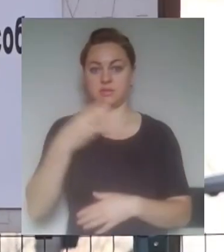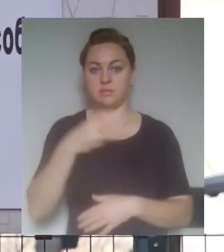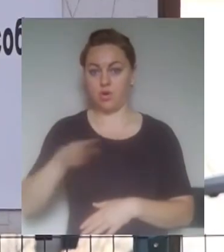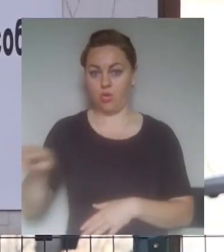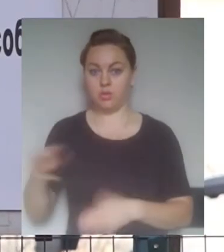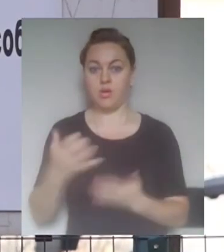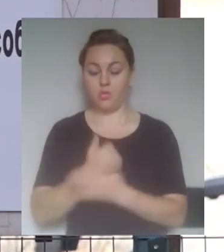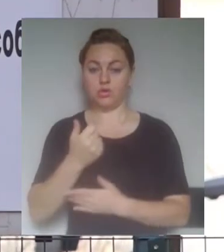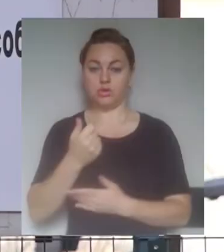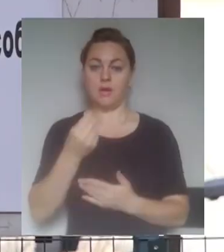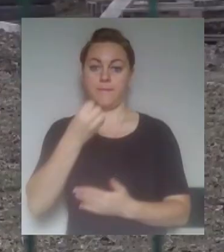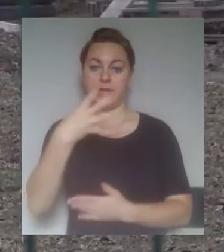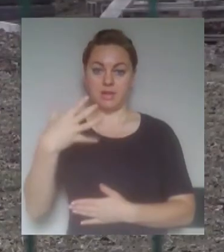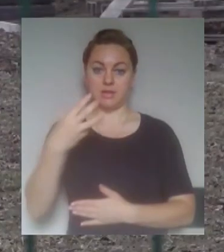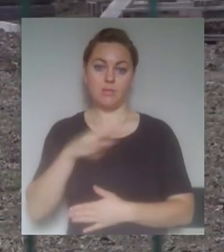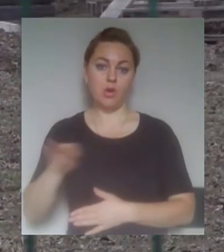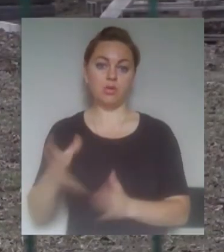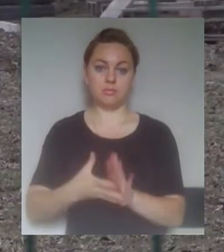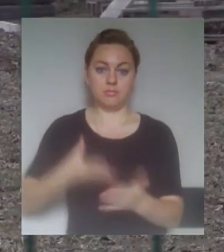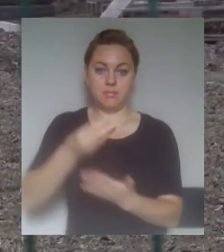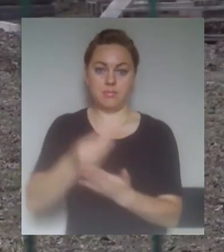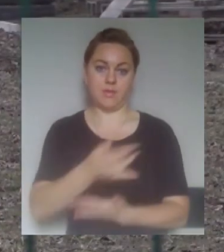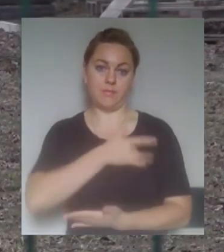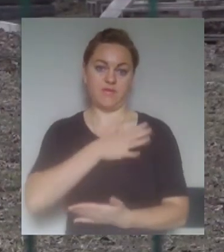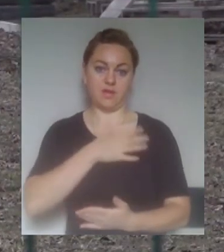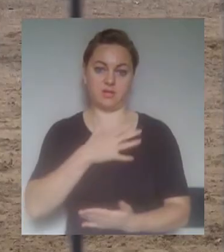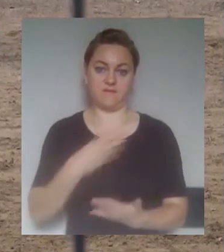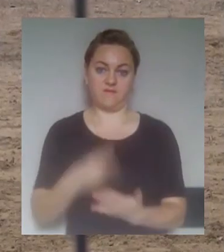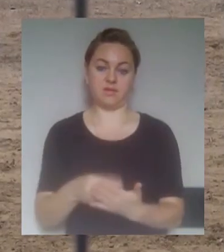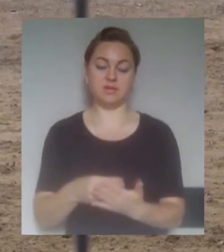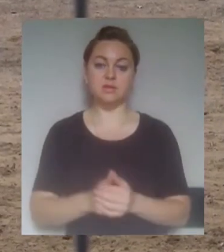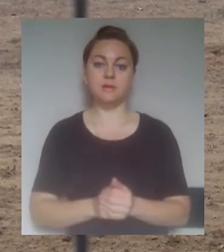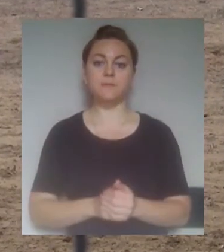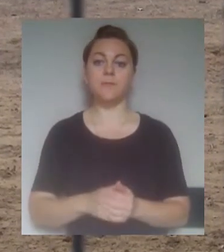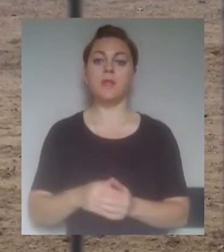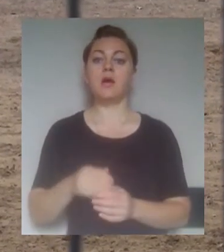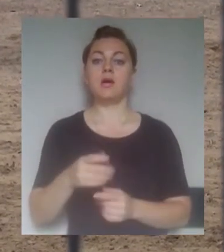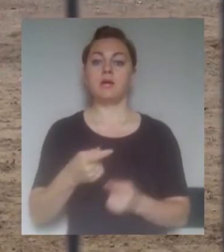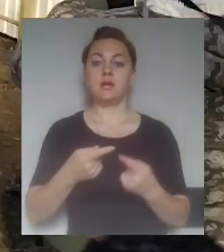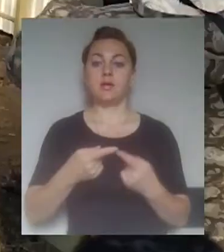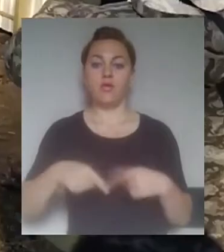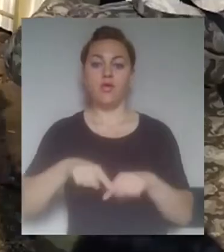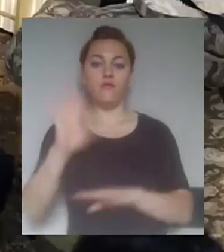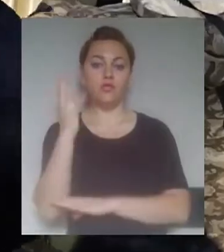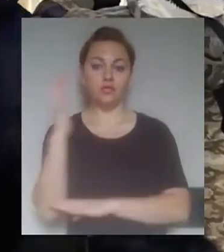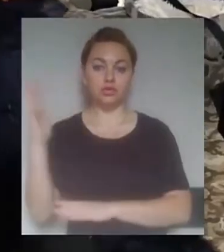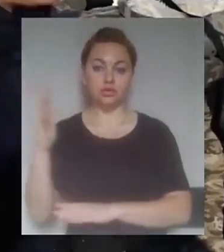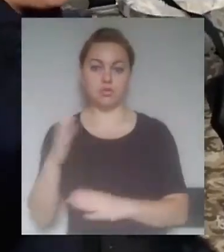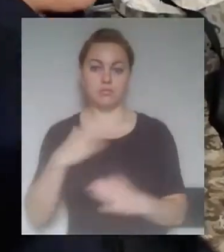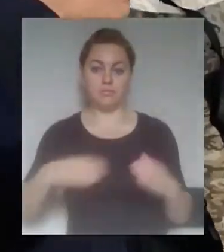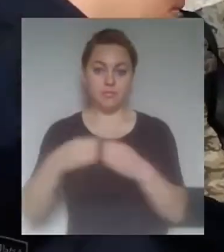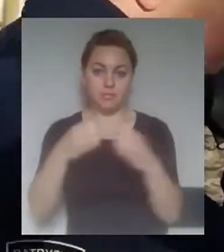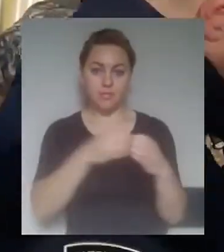покритий приватний інвестор. 25 грудня 2018 року представники Національного корпусу, вуличного фронту та громадської організації